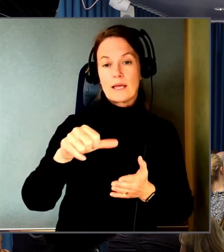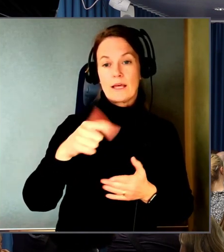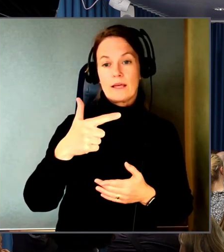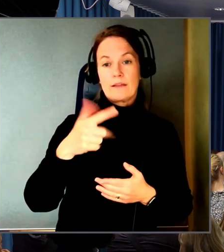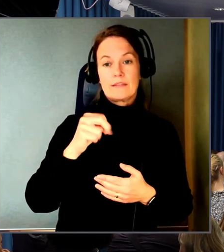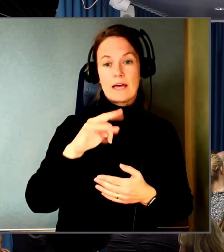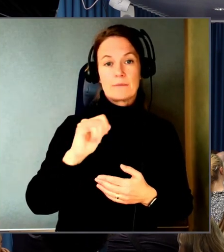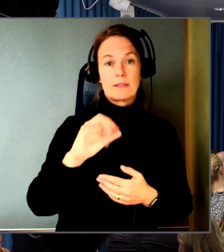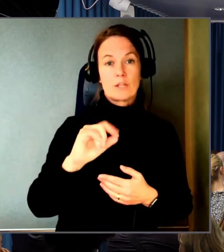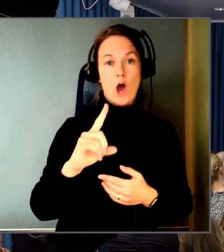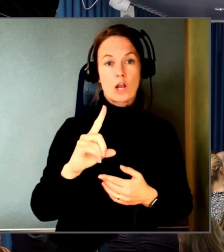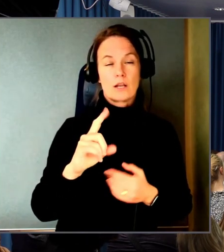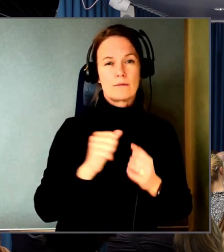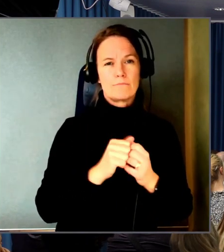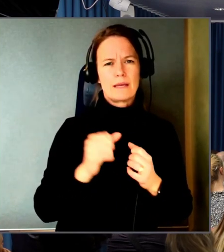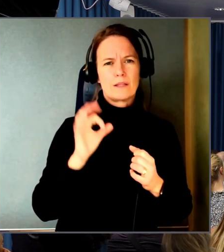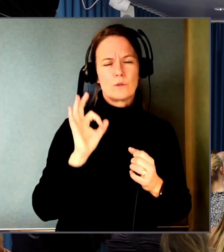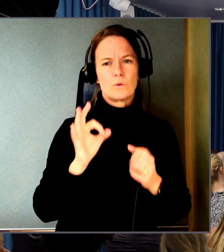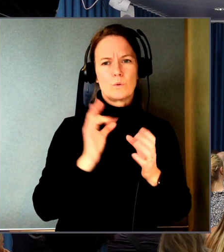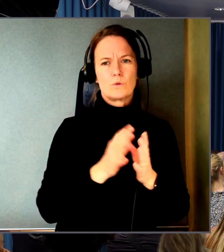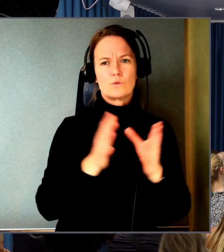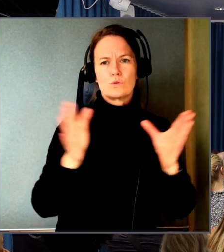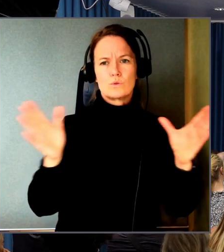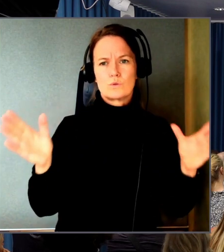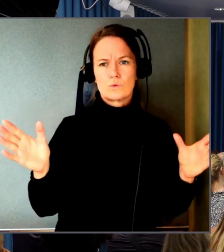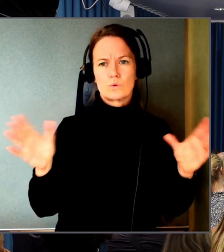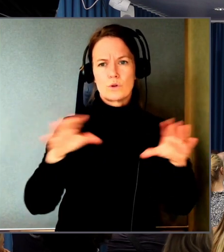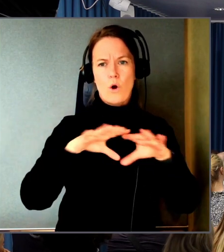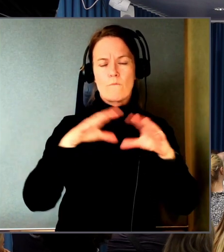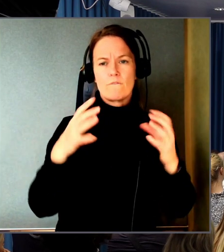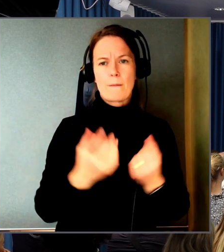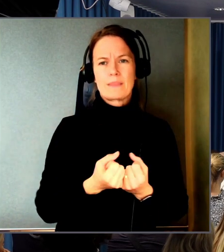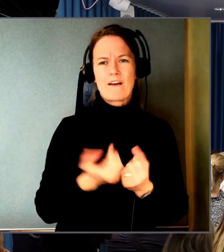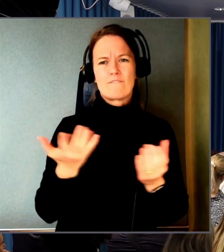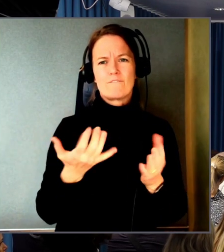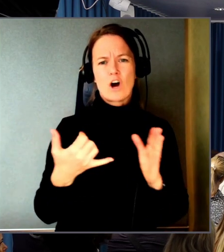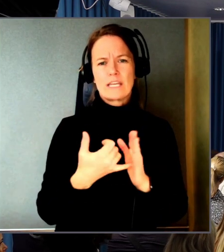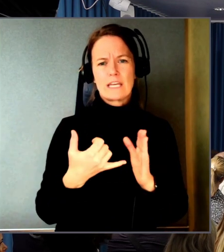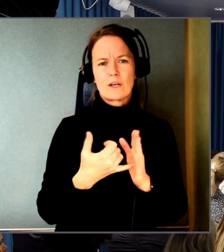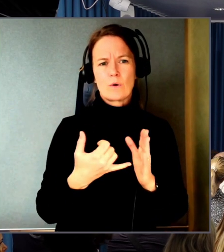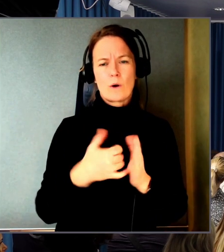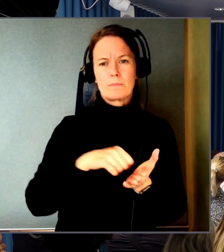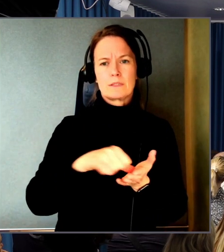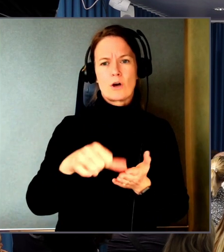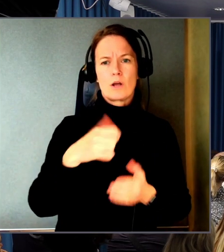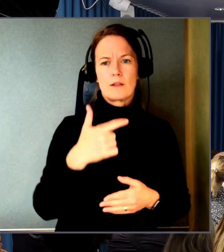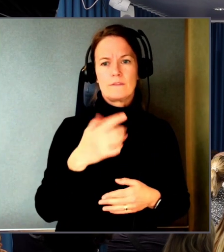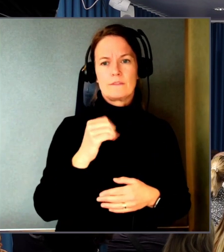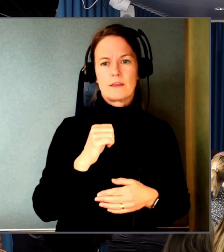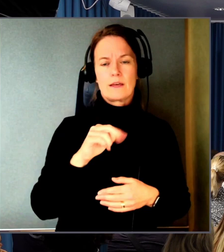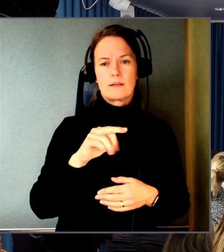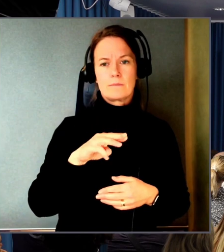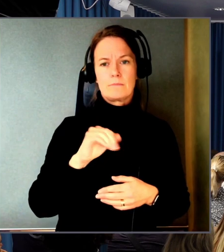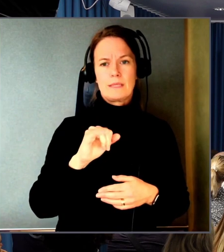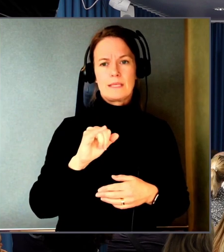famnar det kravet? Alltså vad ska räknas in i en betalterminal? Det vågar inte jag uttala mig om.